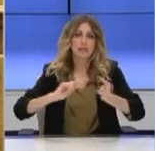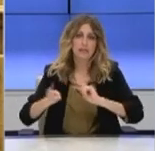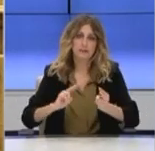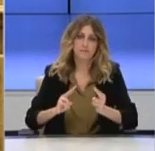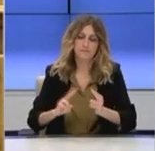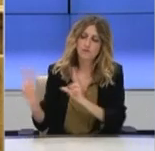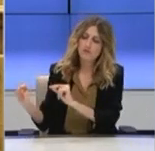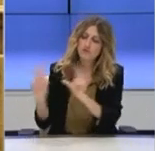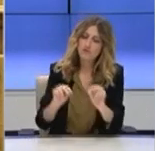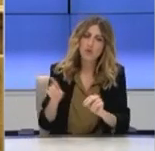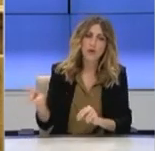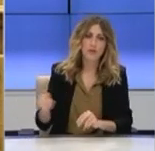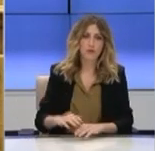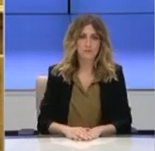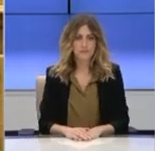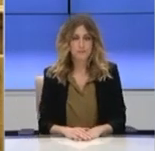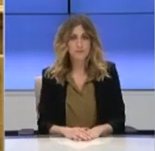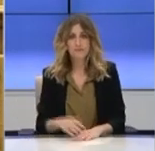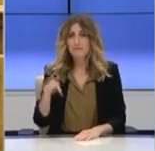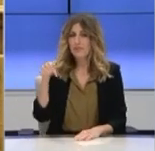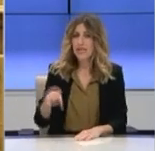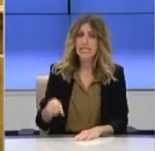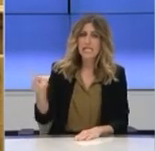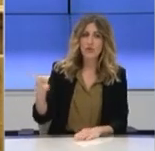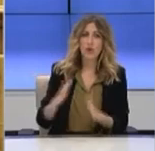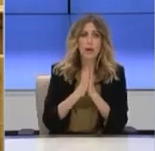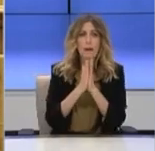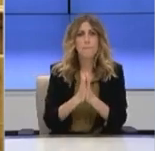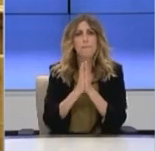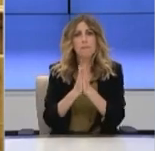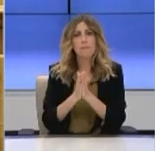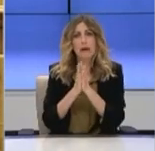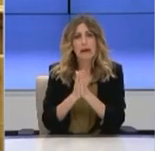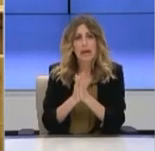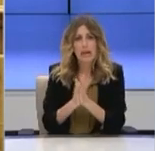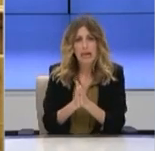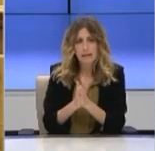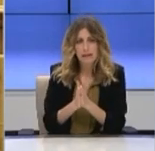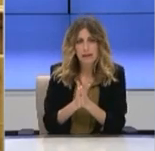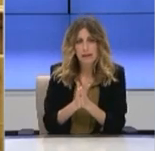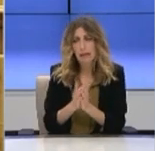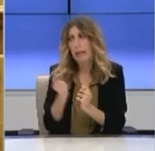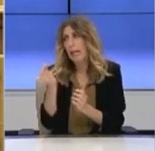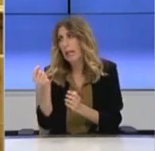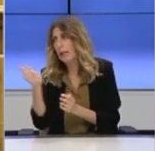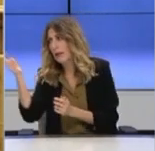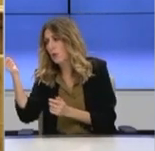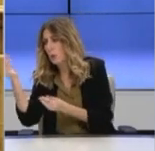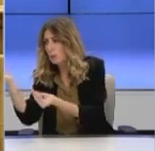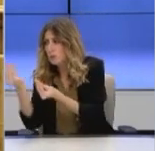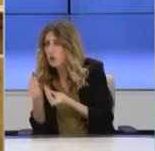διαδικασία. Τώρα εδώ πάτε και παρακαλάτε να σας αφήσουν να δώσετε λίγο από εδώ, να δώσετε λίγο από εκεί. Πράγματα που δεν παρακαλάει η Ιταλία, δεν